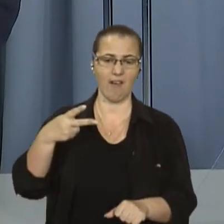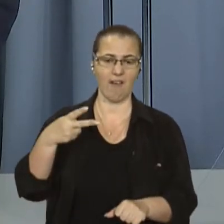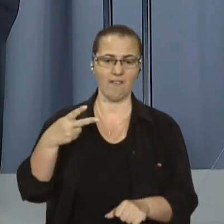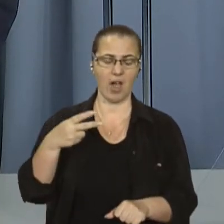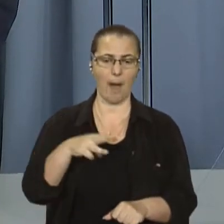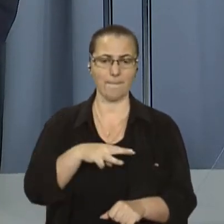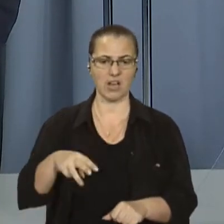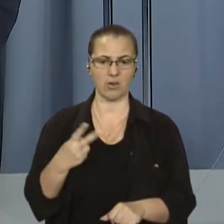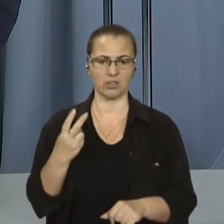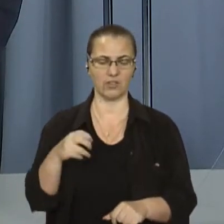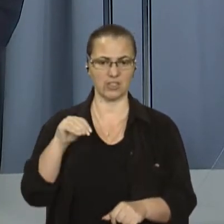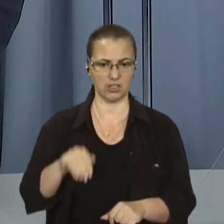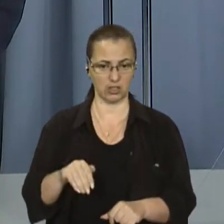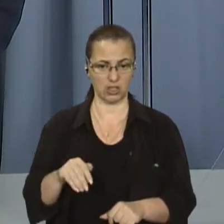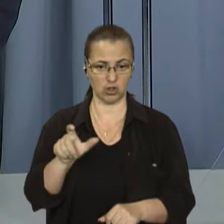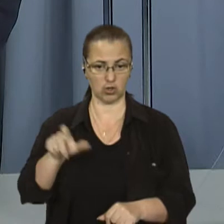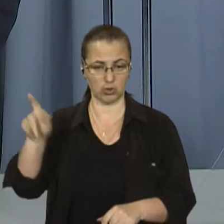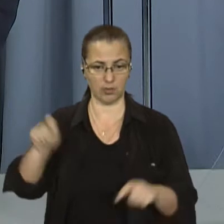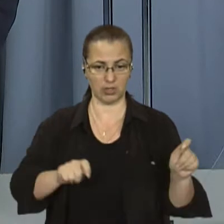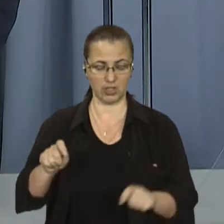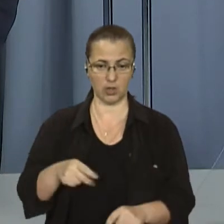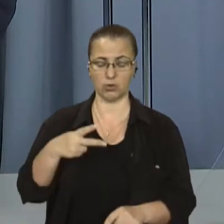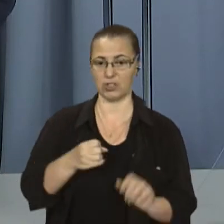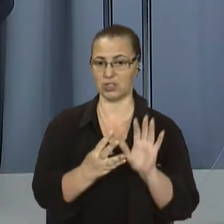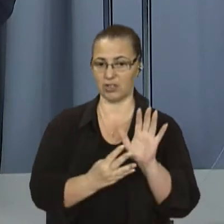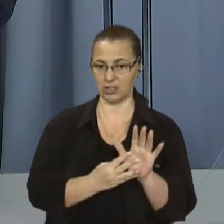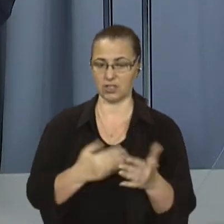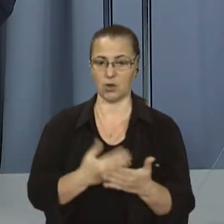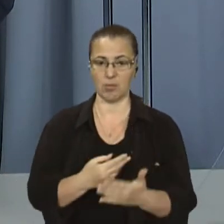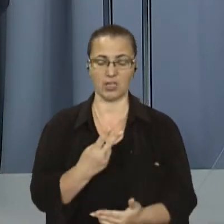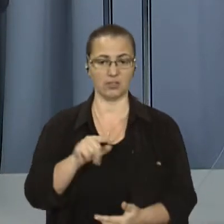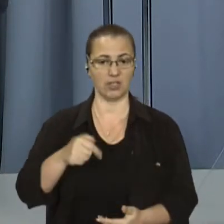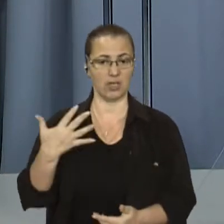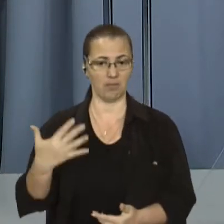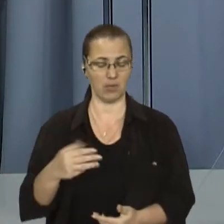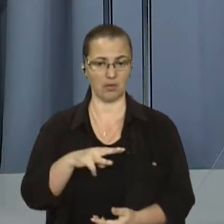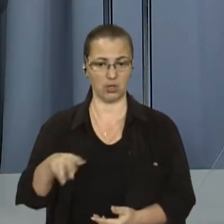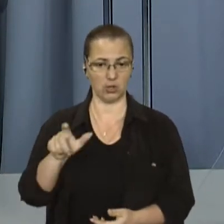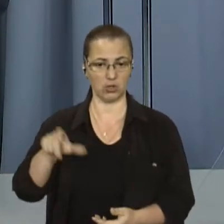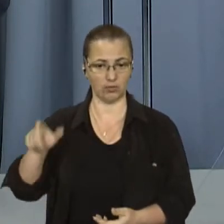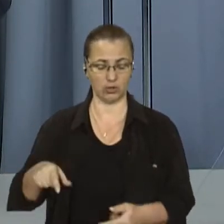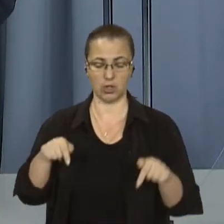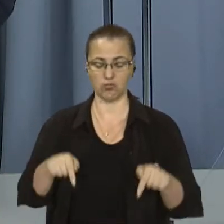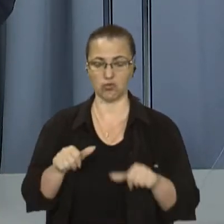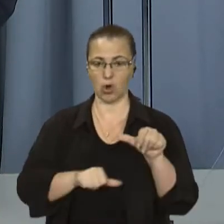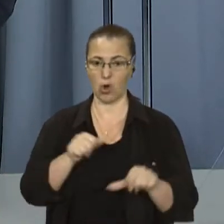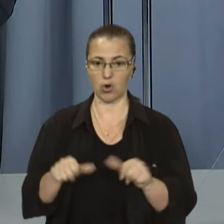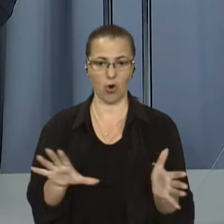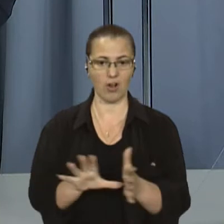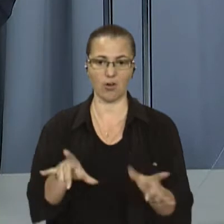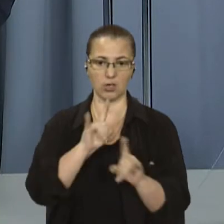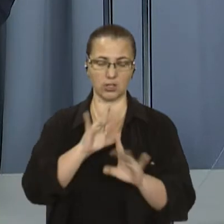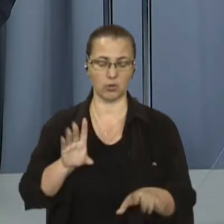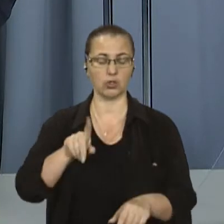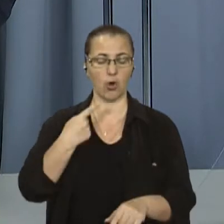у 2019-му приблизно 2,5 мільйони. Але цього року нового рекорду не буде, каже заступник міського голови